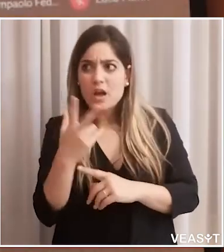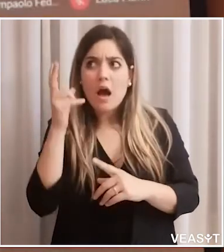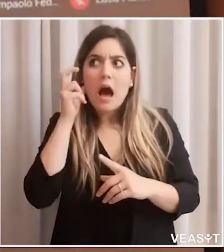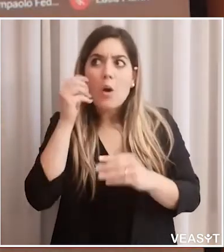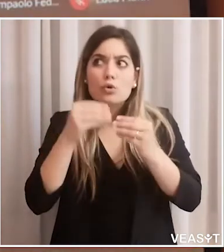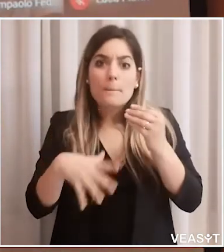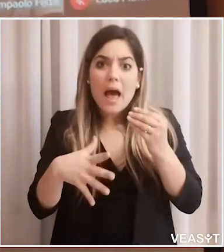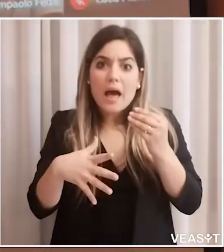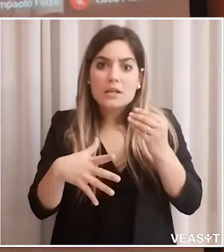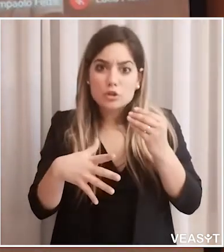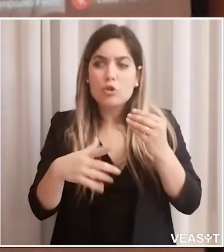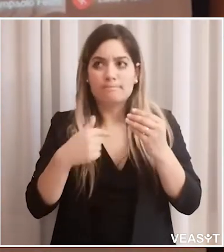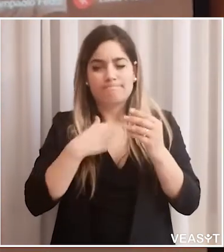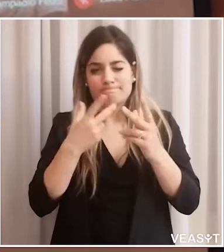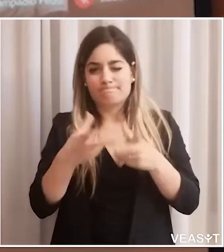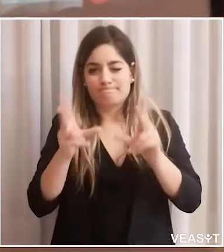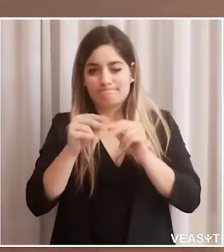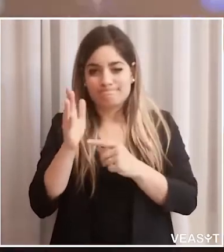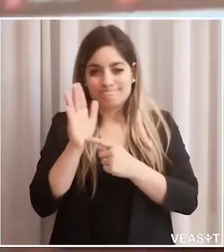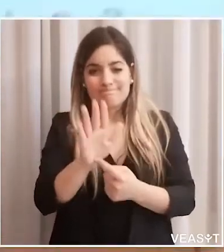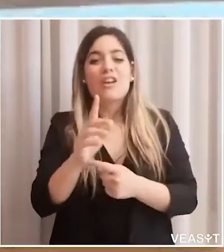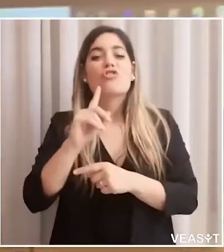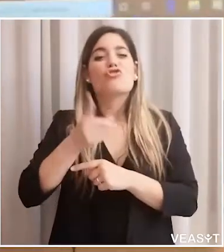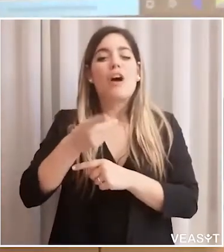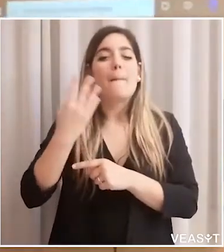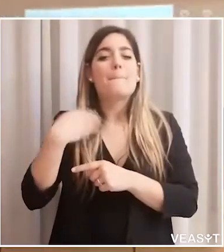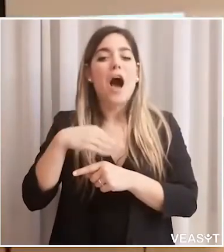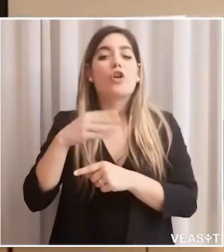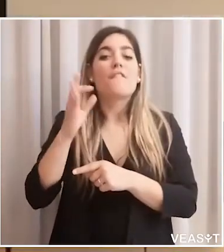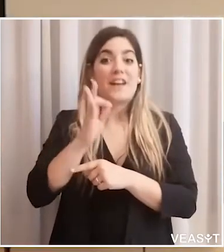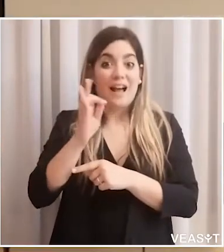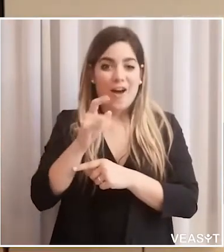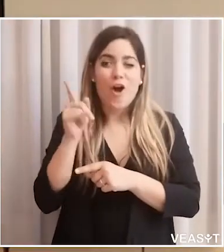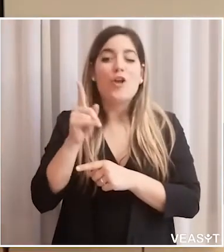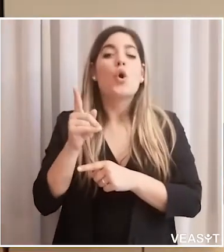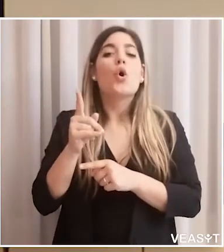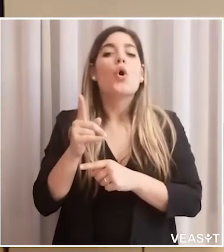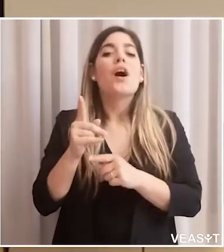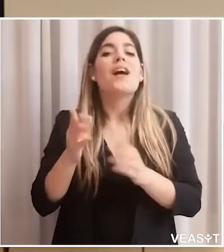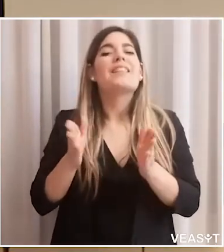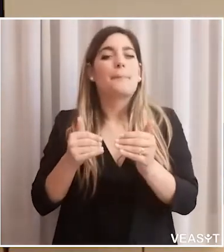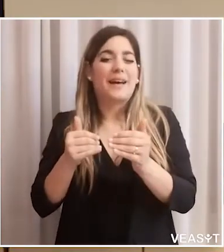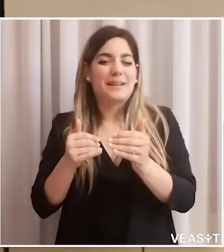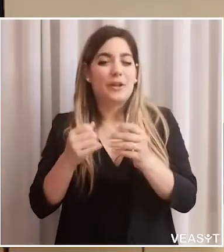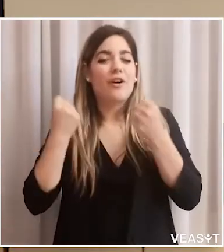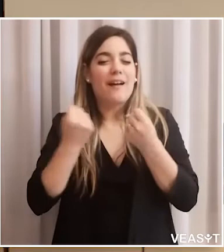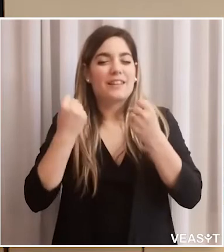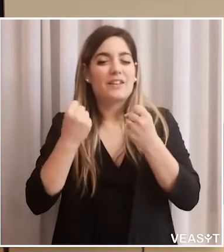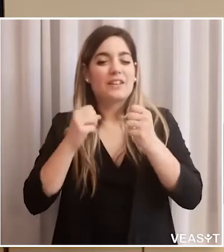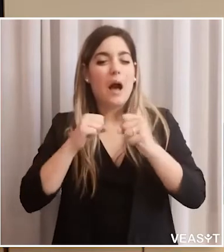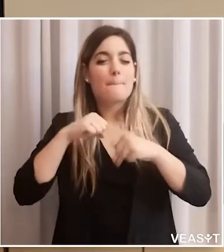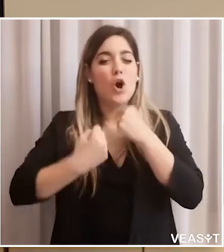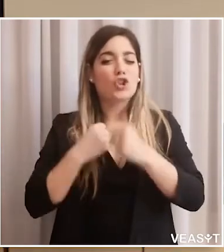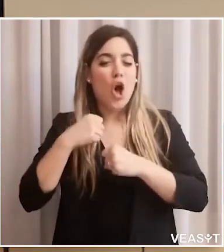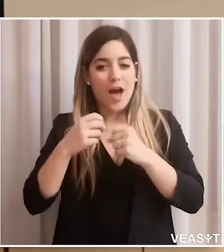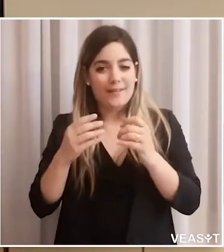Grazie alla dottoressa Toniella. Mi segnalavate che avevate perso l'audio. Ritorno a presentare il